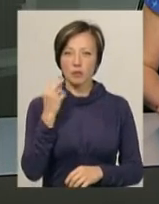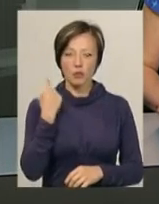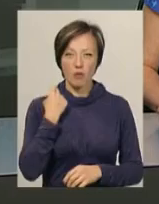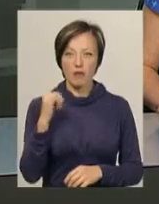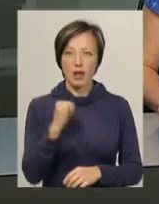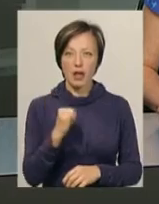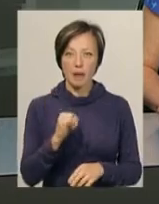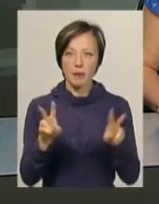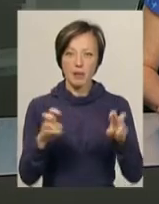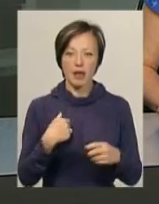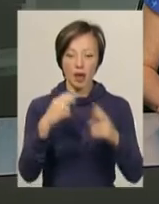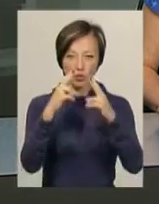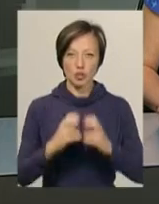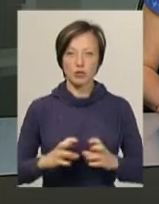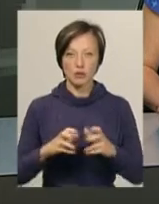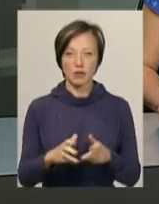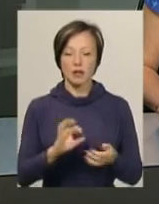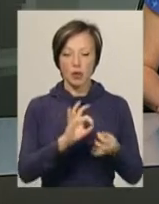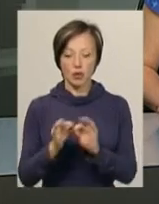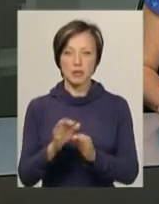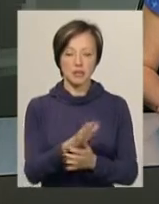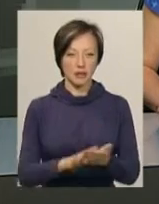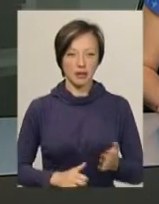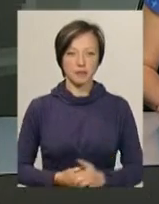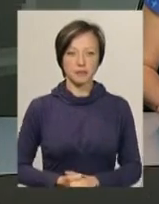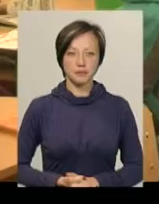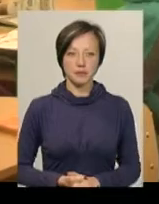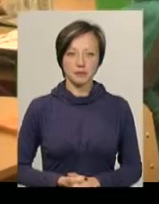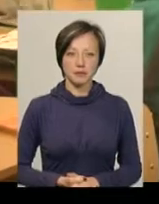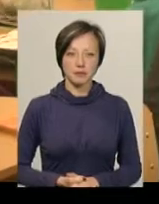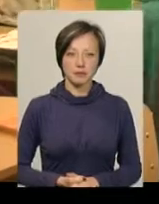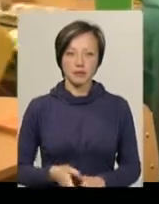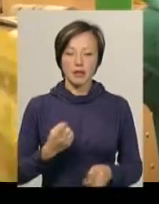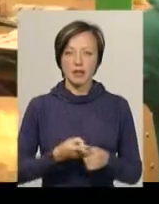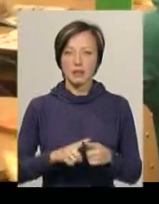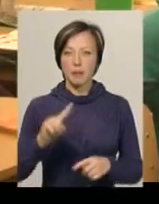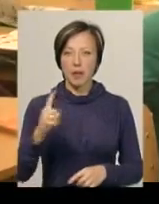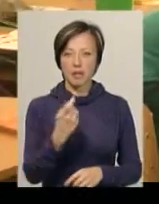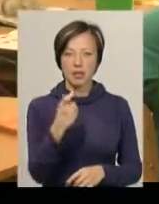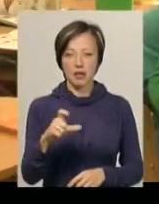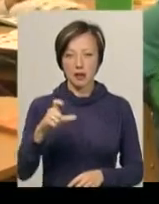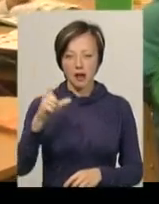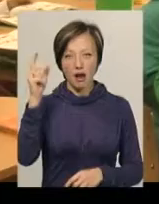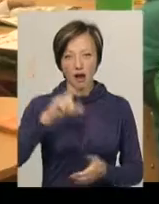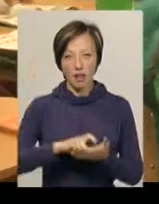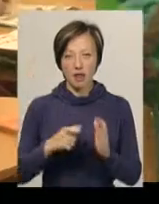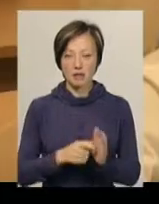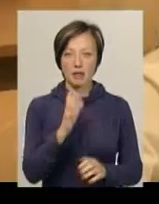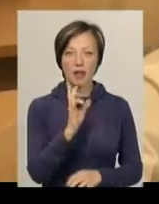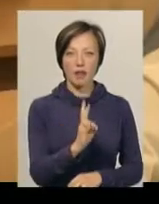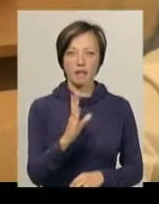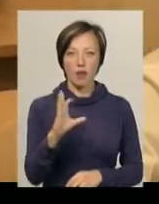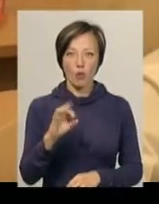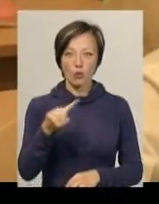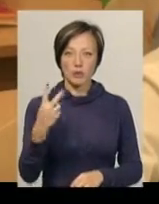предмету «Я досліджую світ». Подробиці – далі у сюжеті. Це перший є клас навчально-виховного об'єднання номер